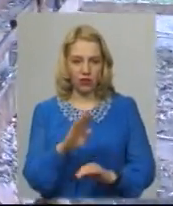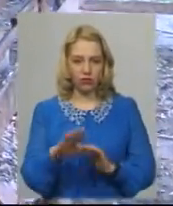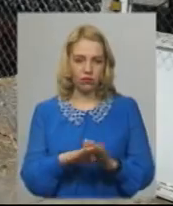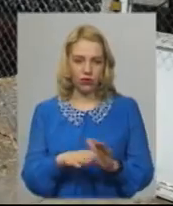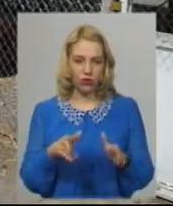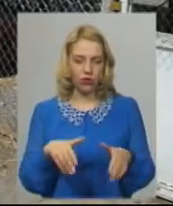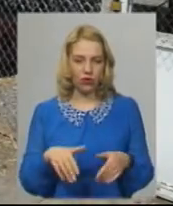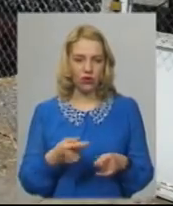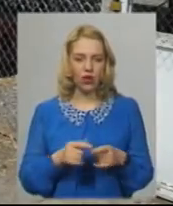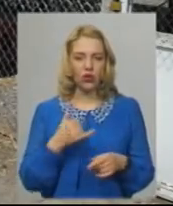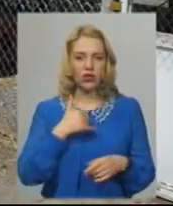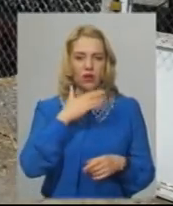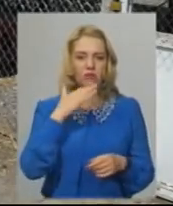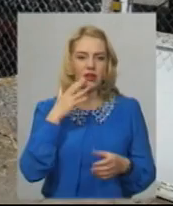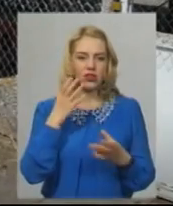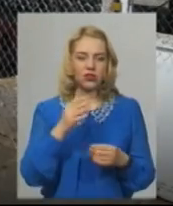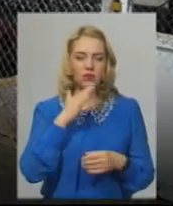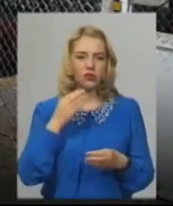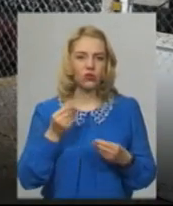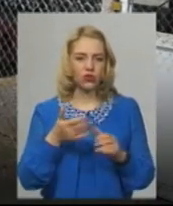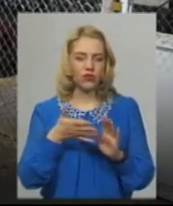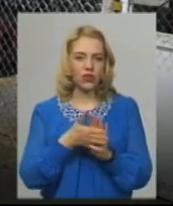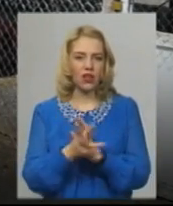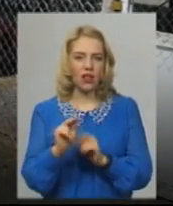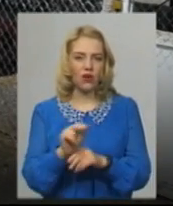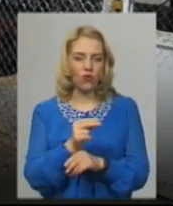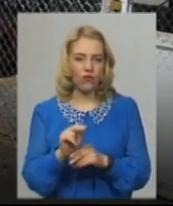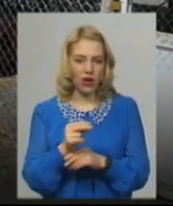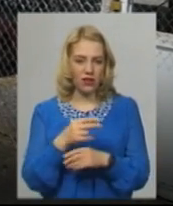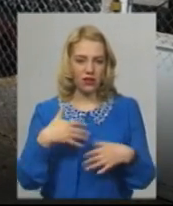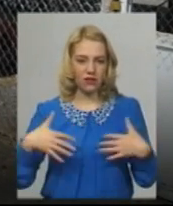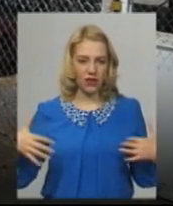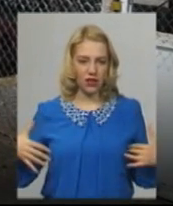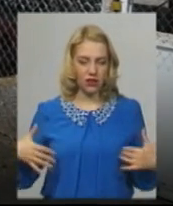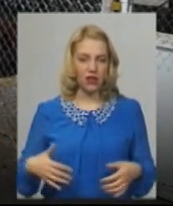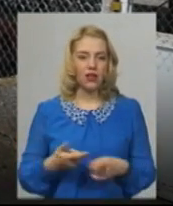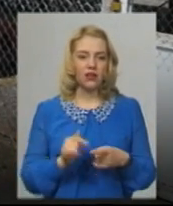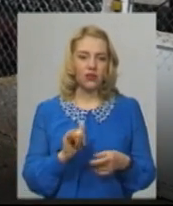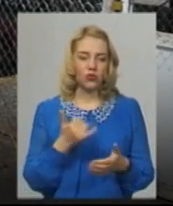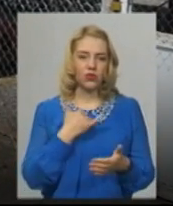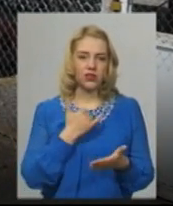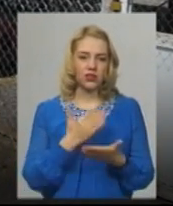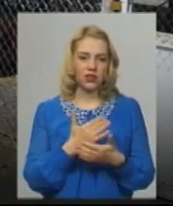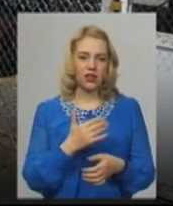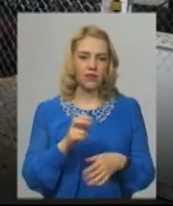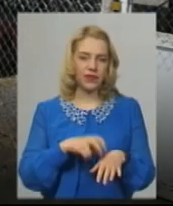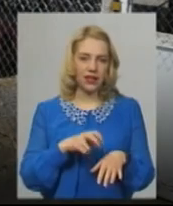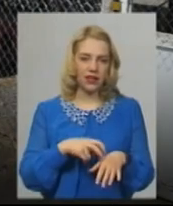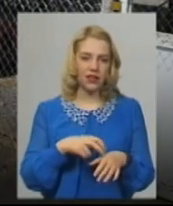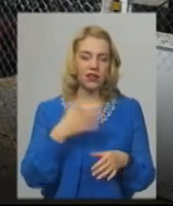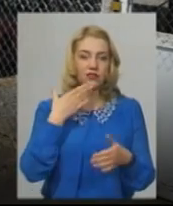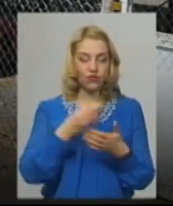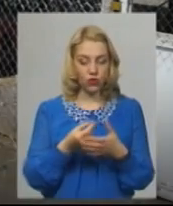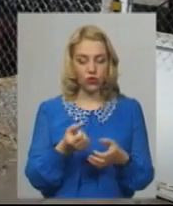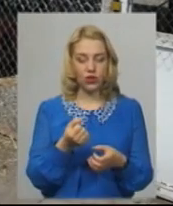Пальохін. У нас ще багато коштів і виходить на лікування тварини. В нас лікарі за свою роботу